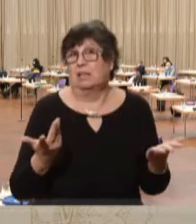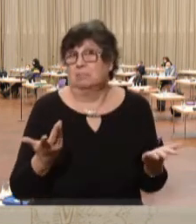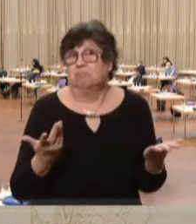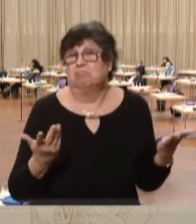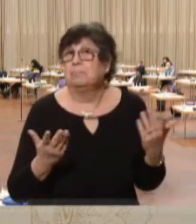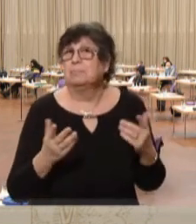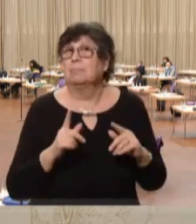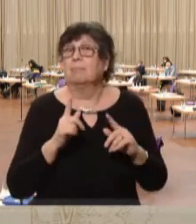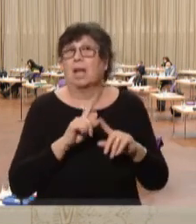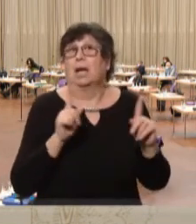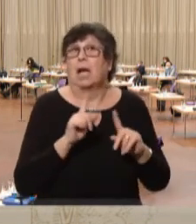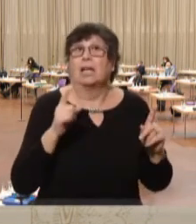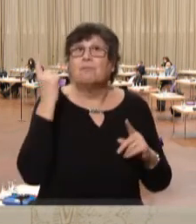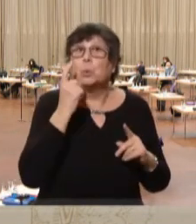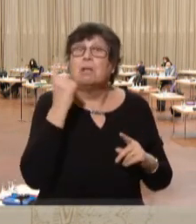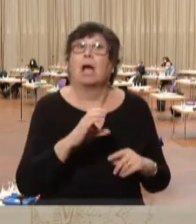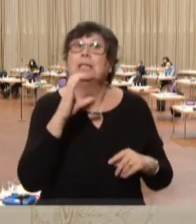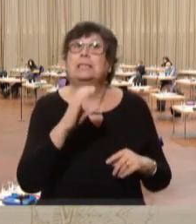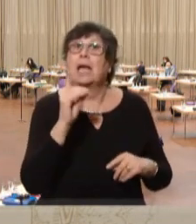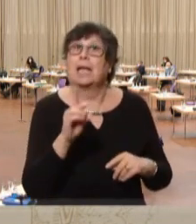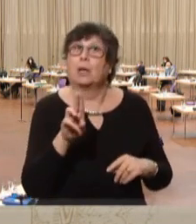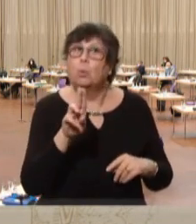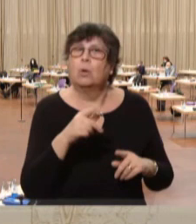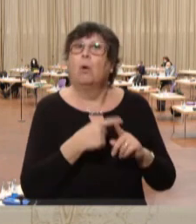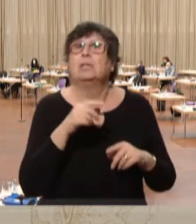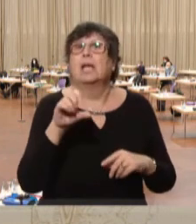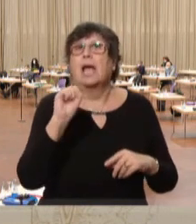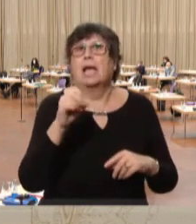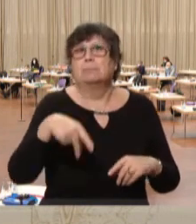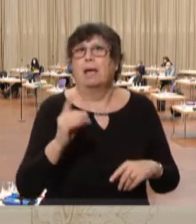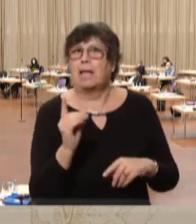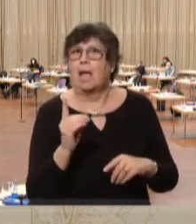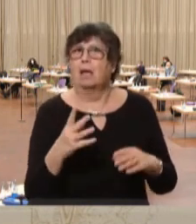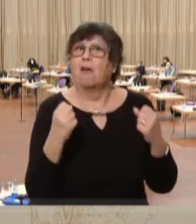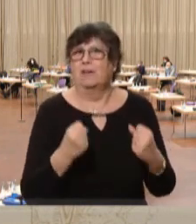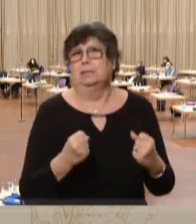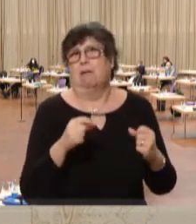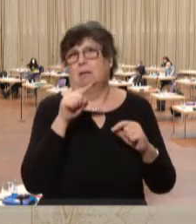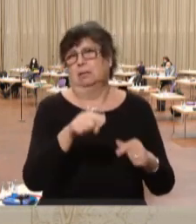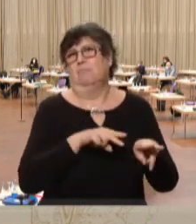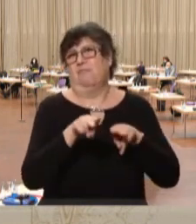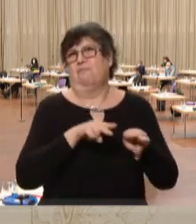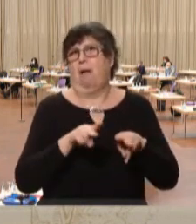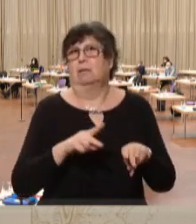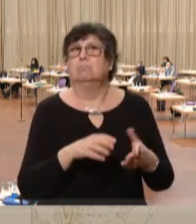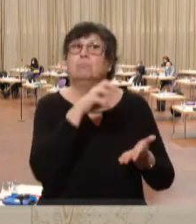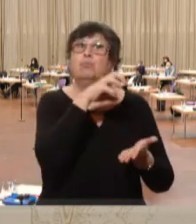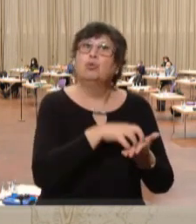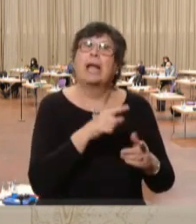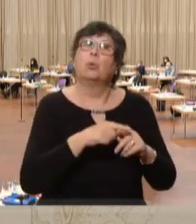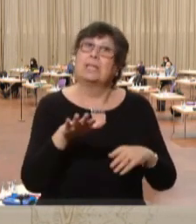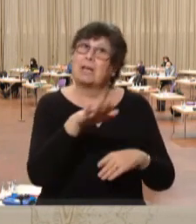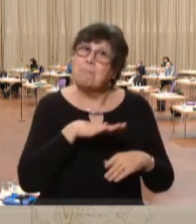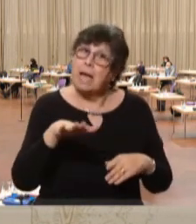dass die CDU und SPD so starr daran festhalten. In den Städten und Gemeinden, wo auch die Sitze in den